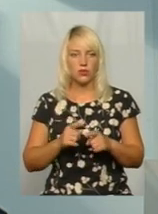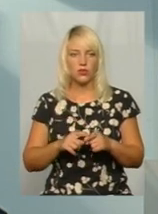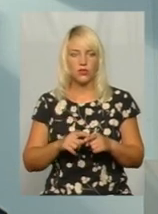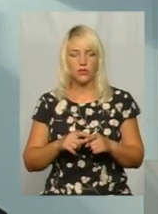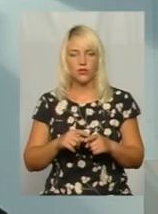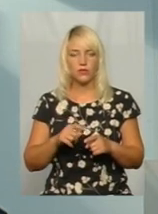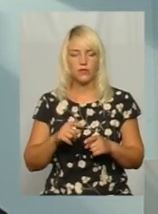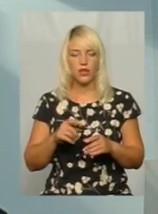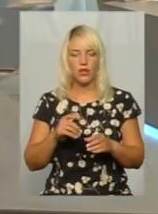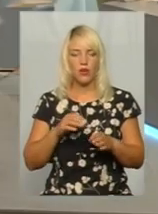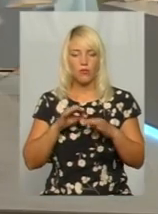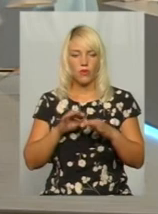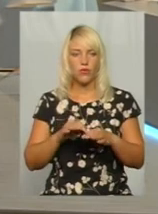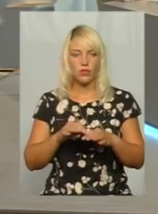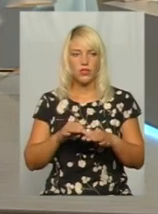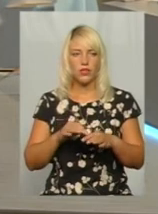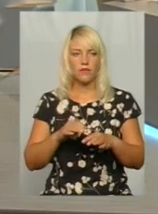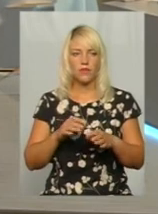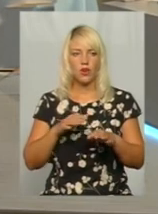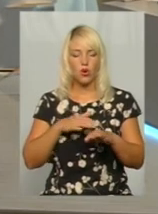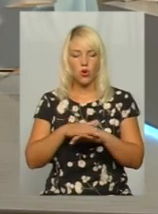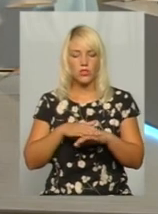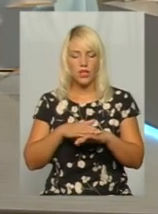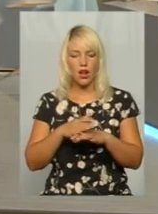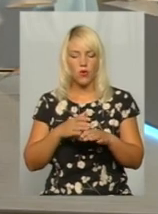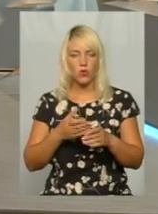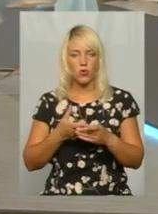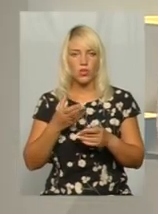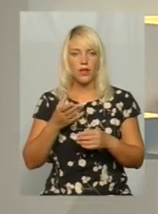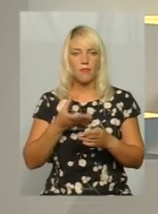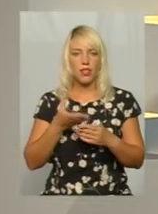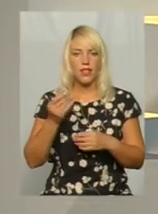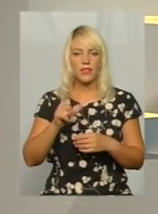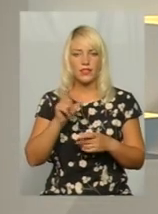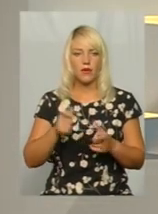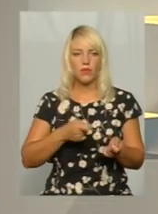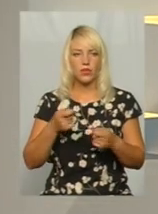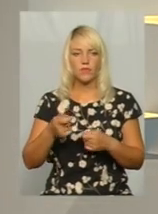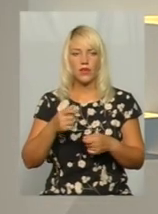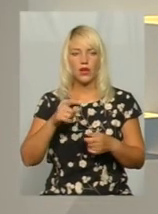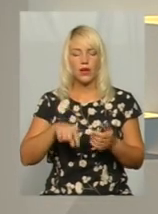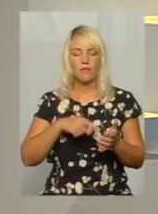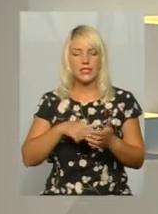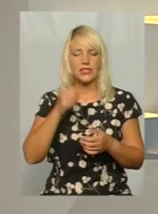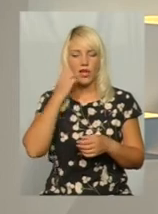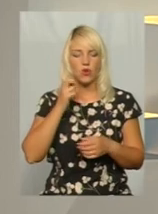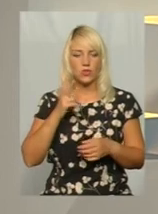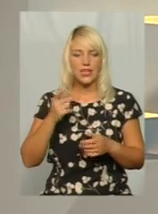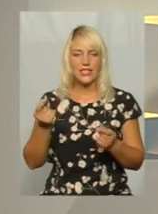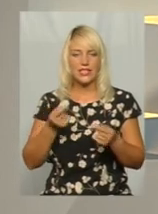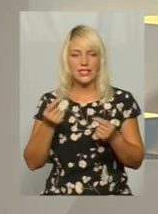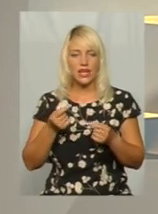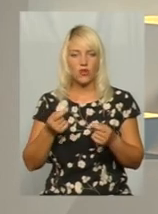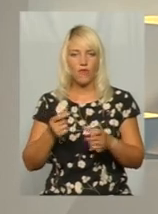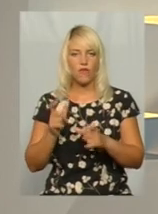розрахунок плати за проїзд в повному обсязі. І згадалися, минулої неділі в серед місті Старе Костянтинова зерновоз із двома